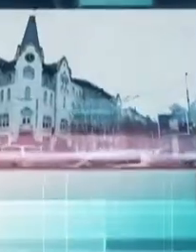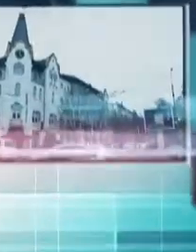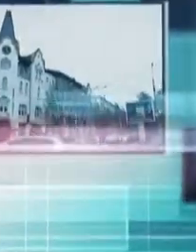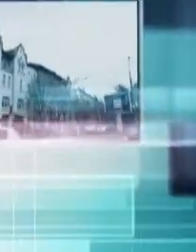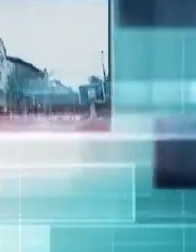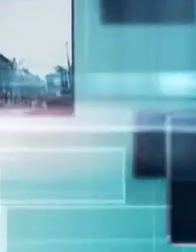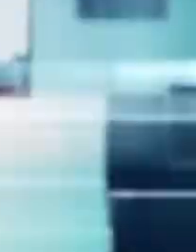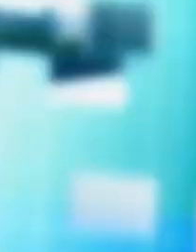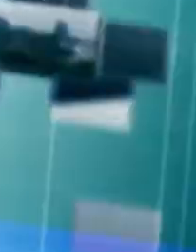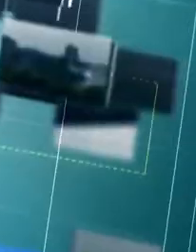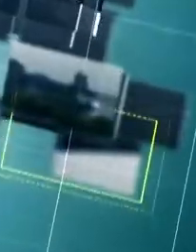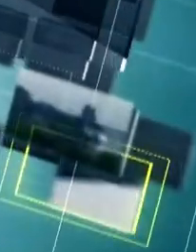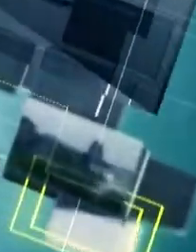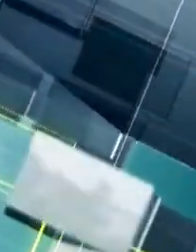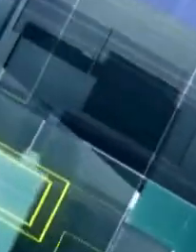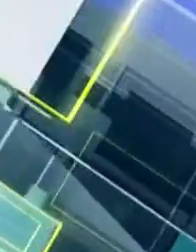Девушки отдыхают